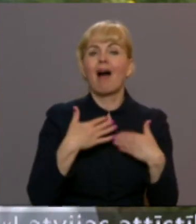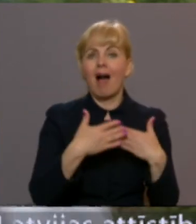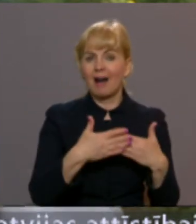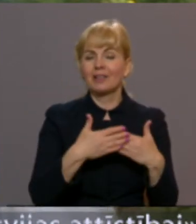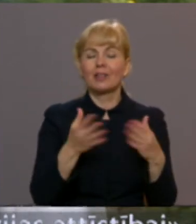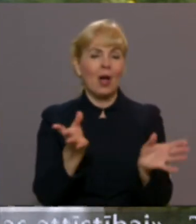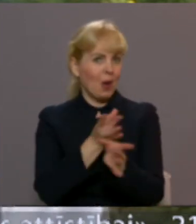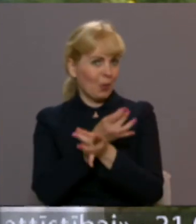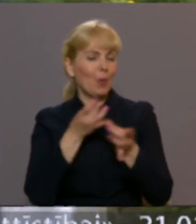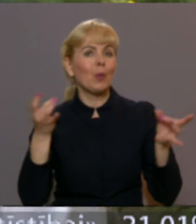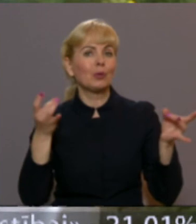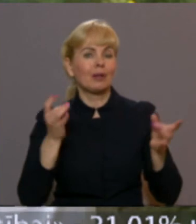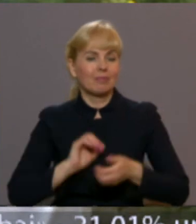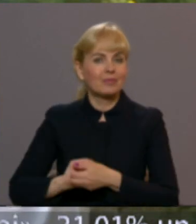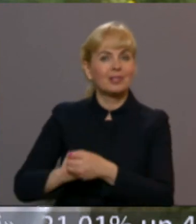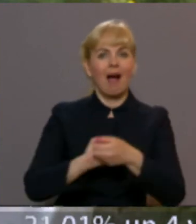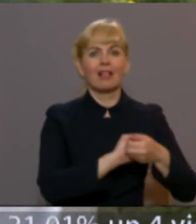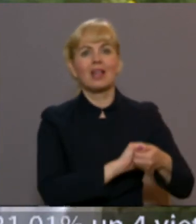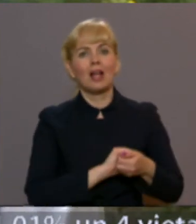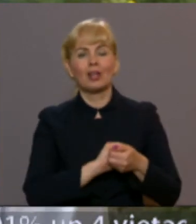kultūra varētu būt viens no tādiem saliedējošiem spēkiem. iesniedzēju.